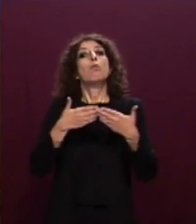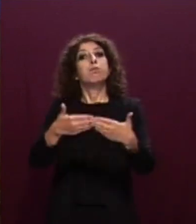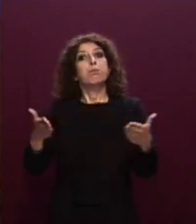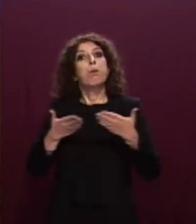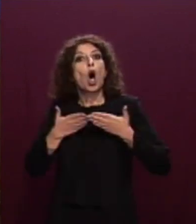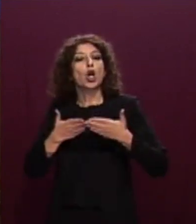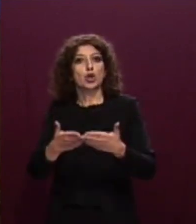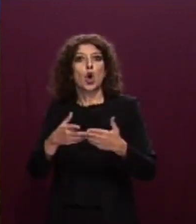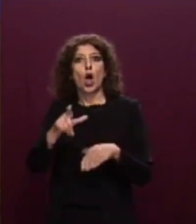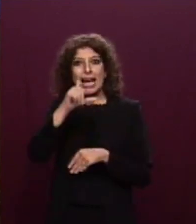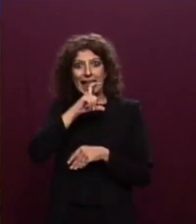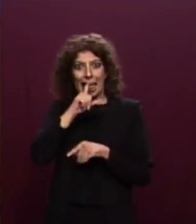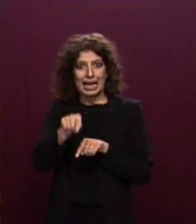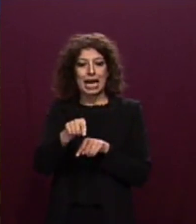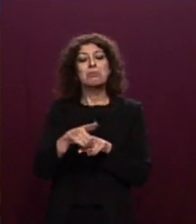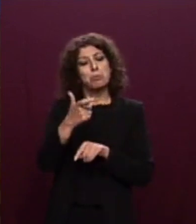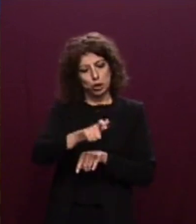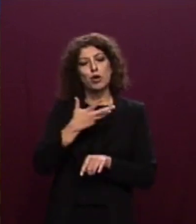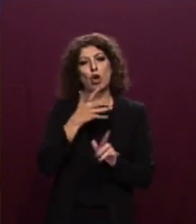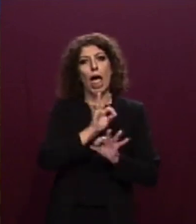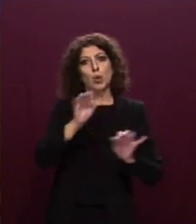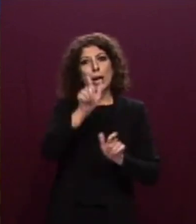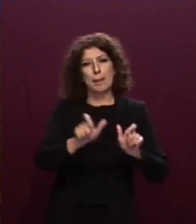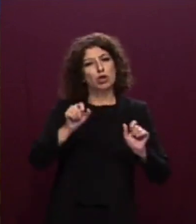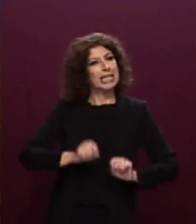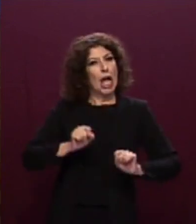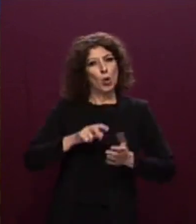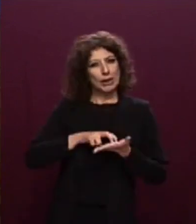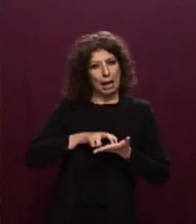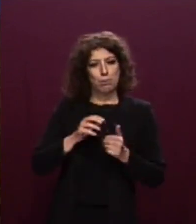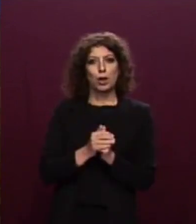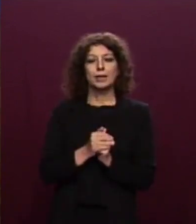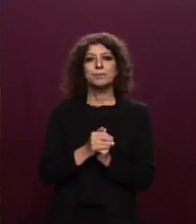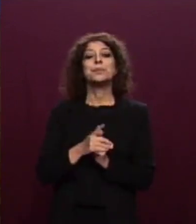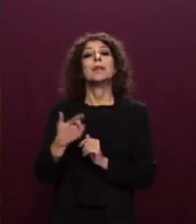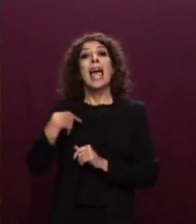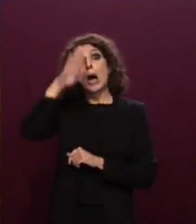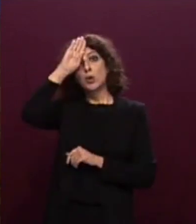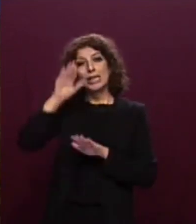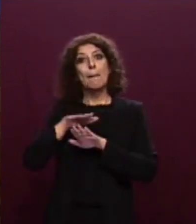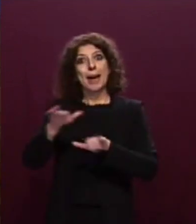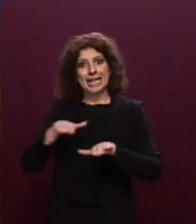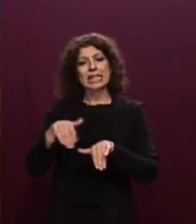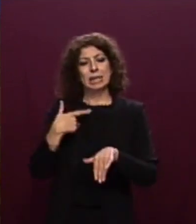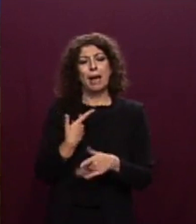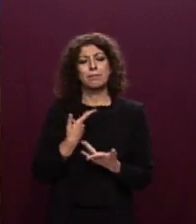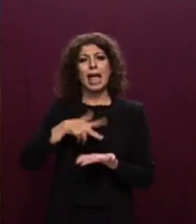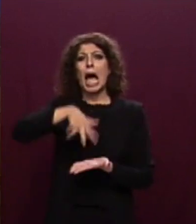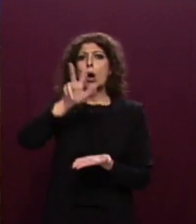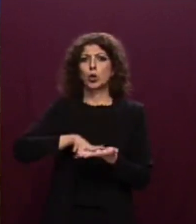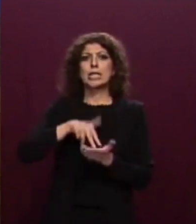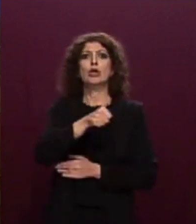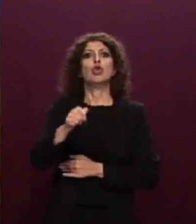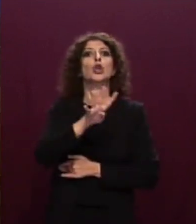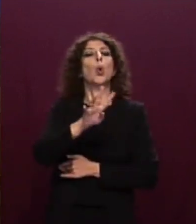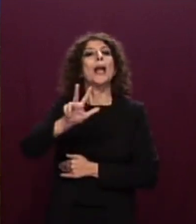condizioni di salute e, nella serata, il locale ufficio di sanità marittima ha autorizzato lo sbarco di 143 dei 179 migranti